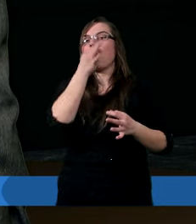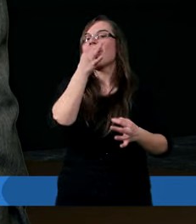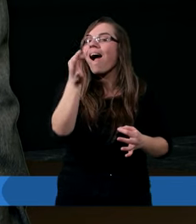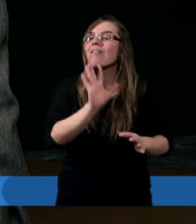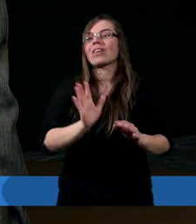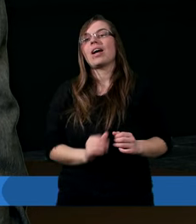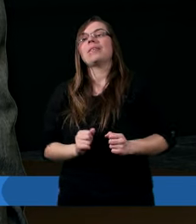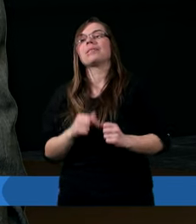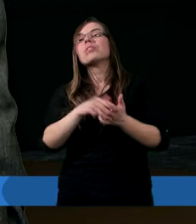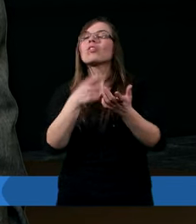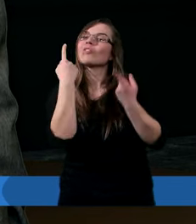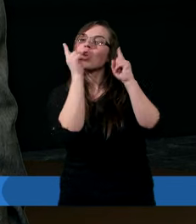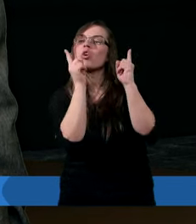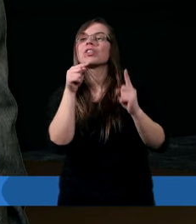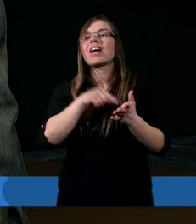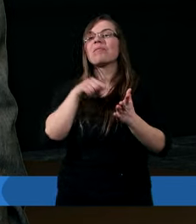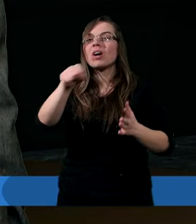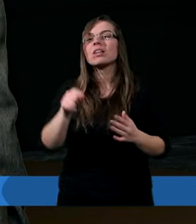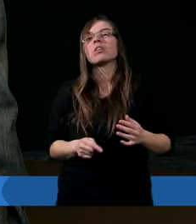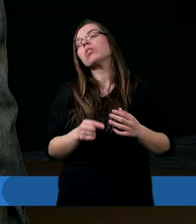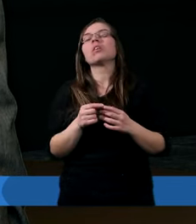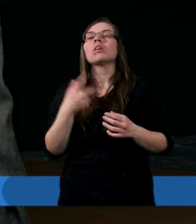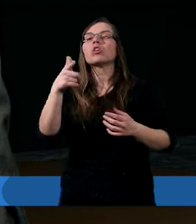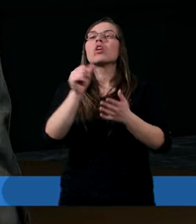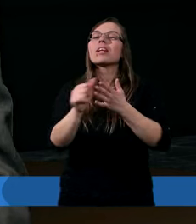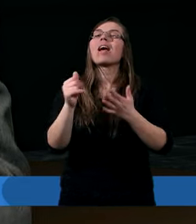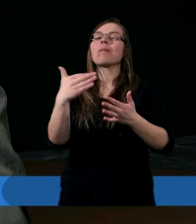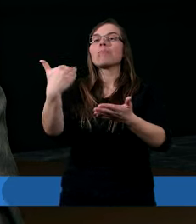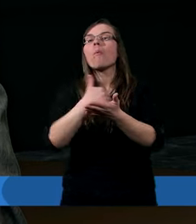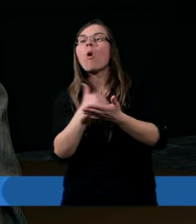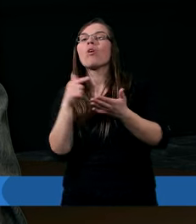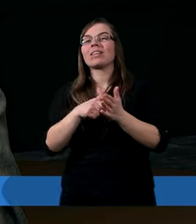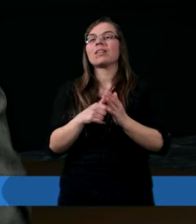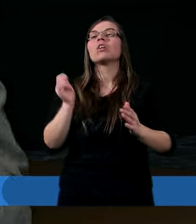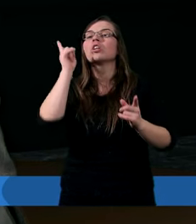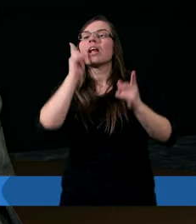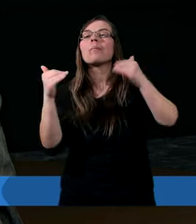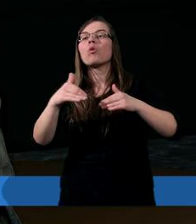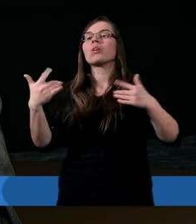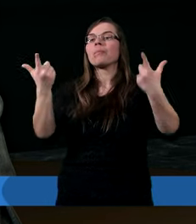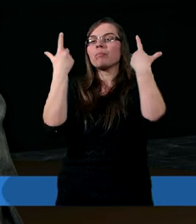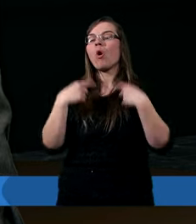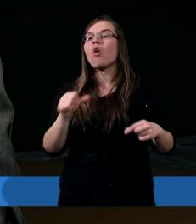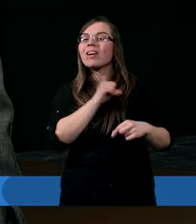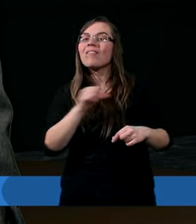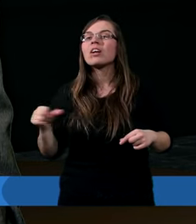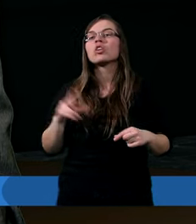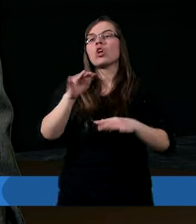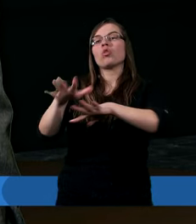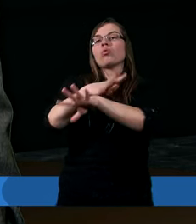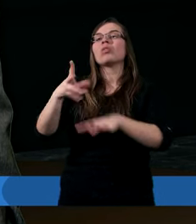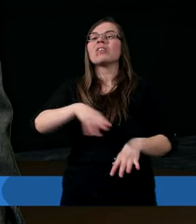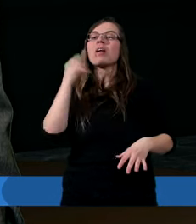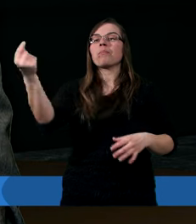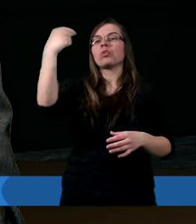I w tym dostrzegam jakby, czy to nie jest pomocnicy. Ja nieraz sobie myślę, że nie zawsze możemy się spodziewać, że Duch Święty